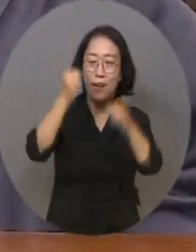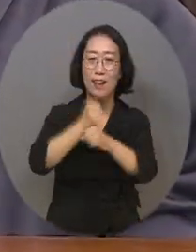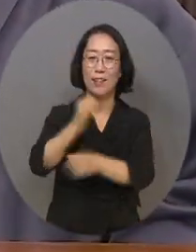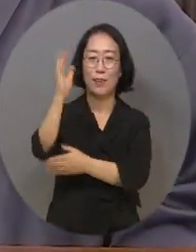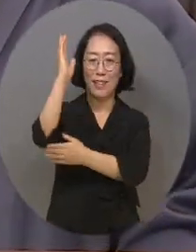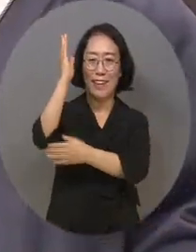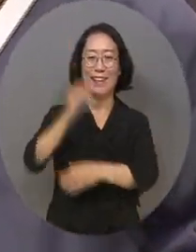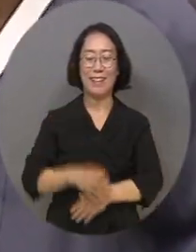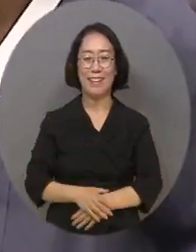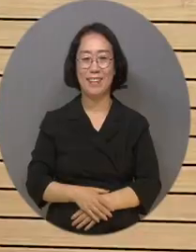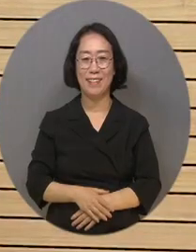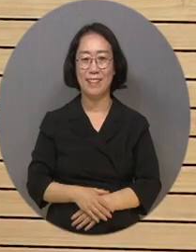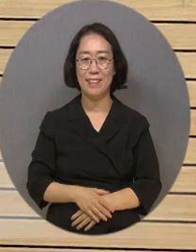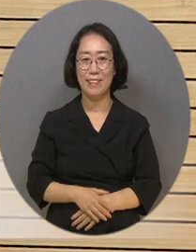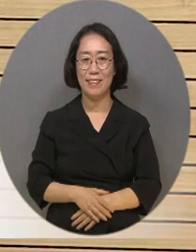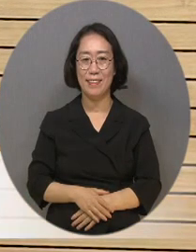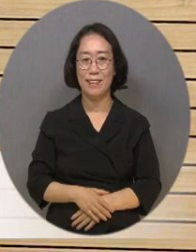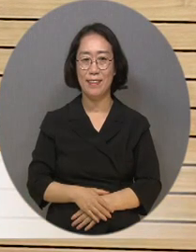밝혔습니다.